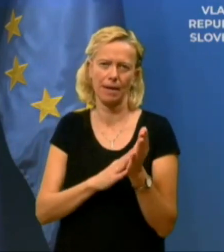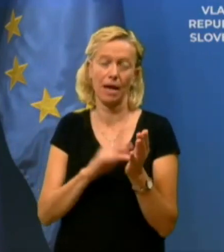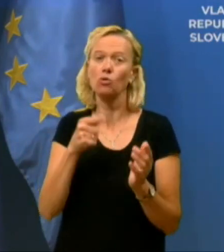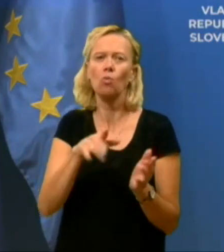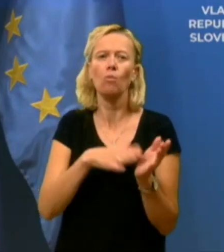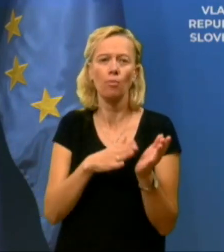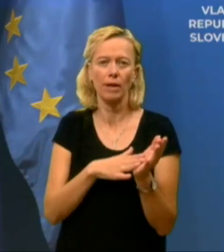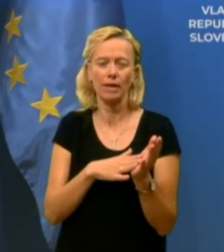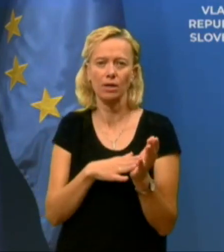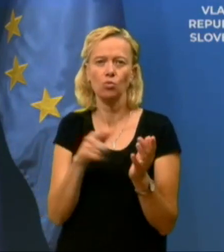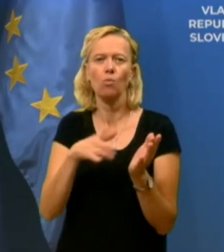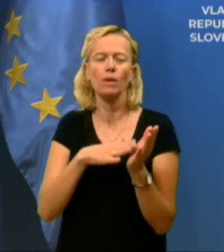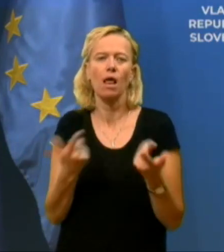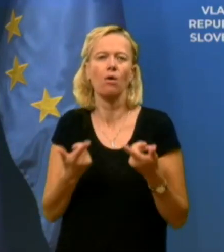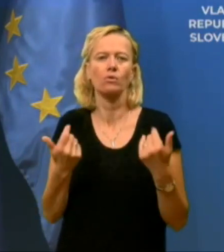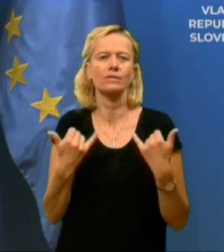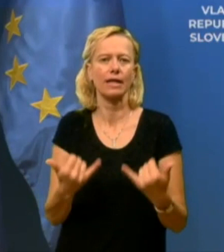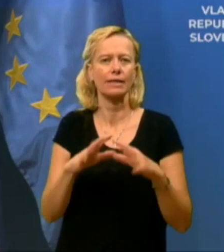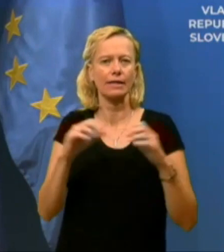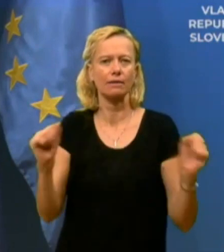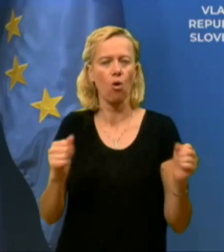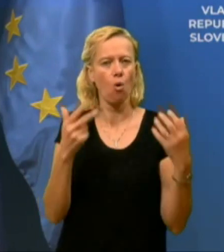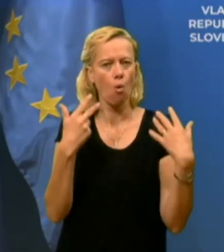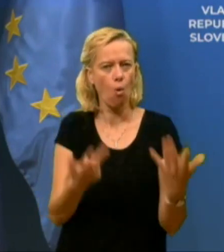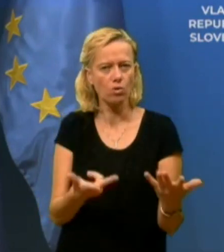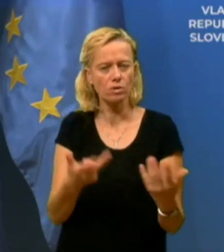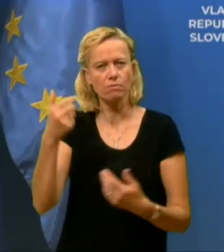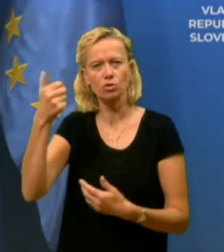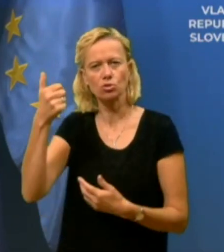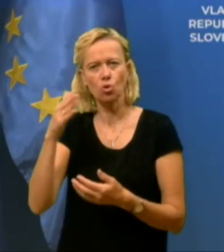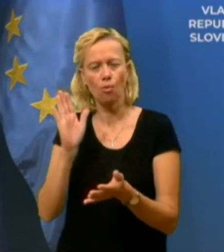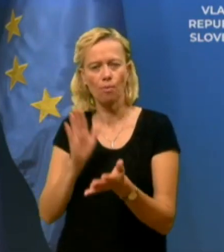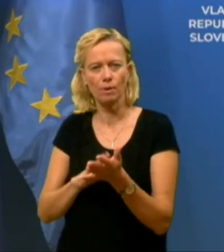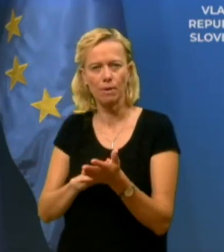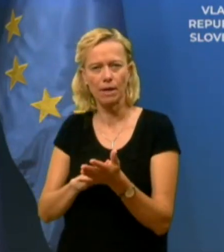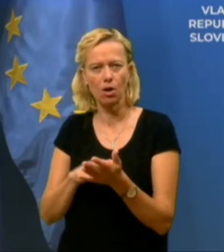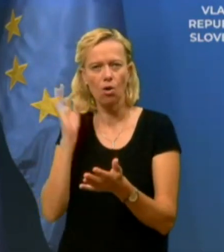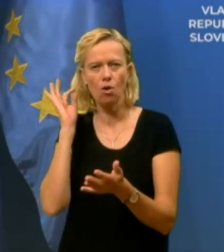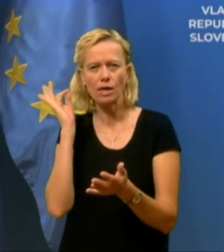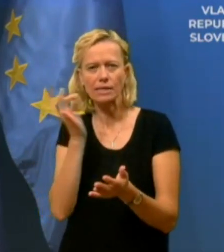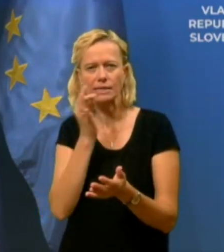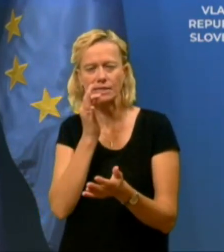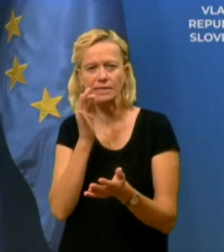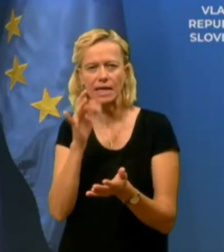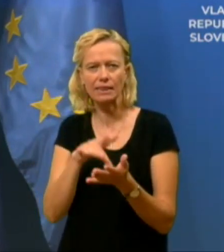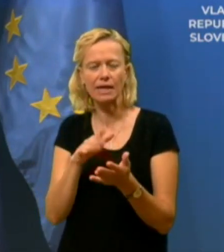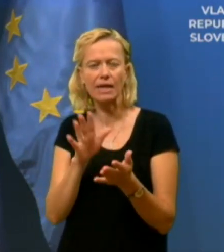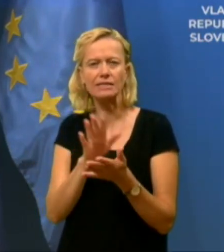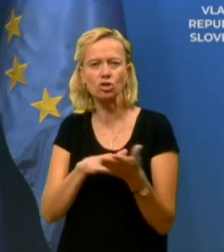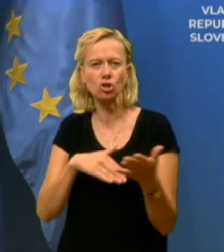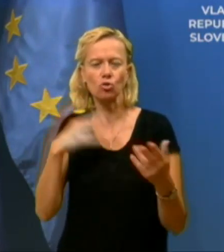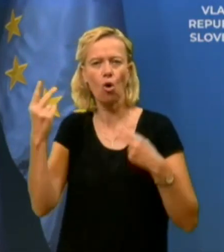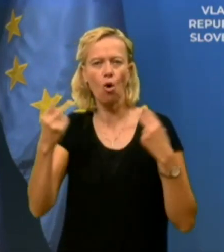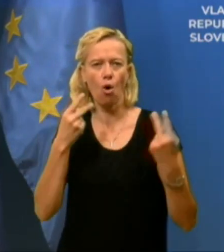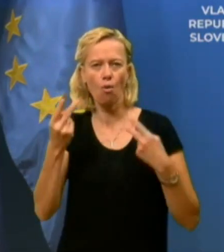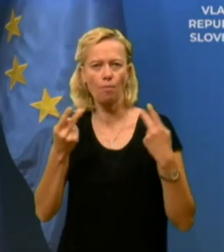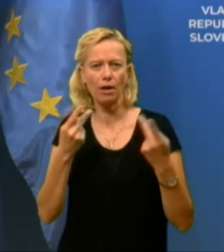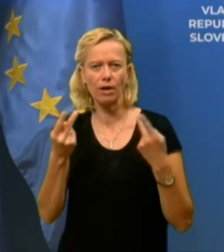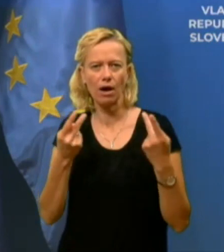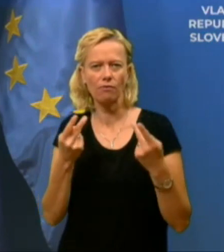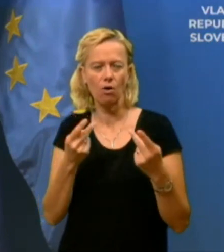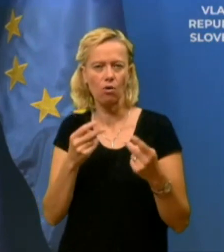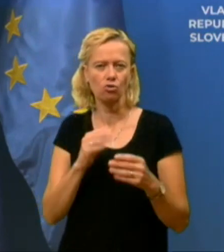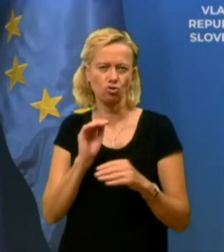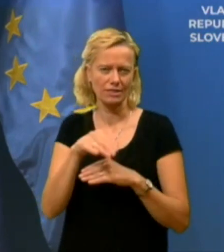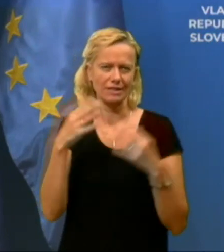To pomeni, da lahko naredimo sedaj 80, 100 primirov. Klicni centr na začetku je obravnaval v tekom vikenda.